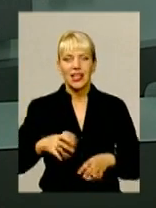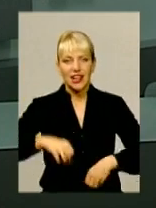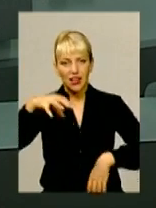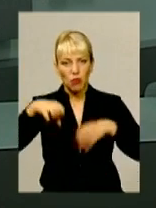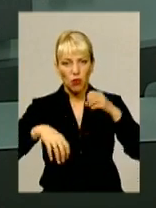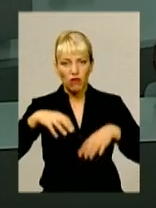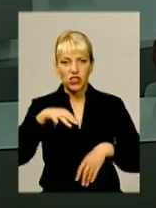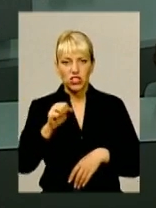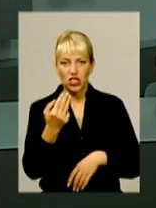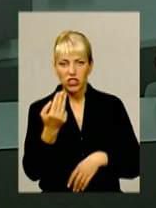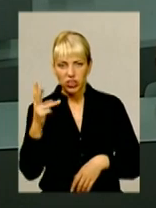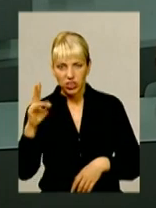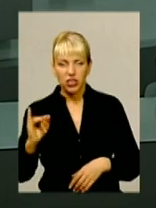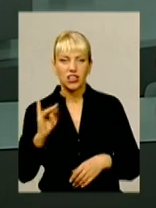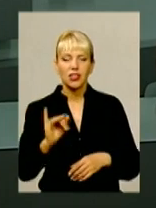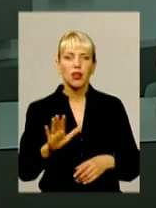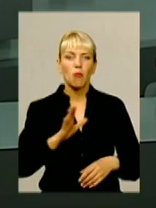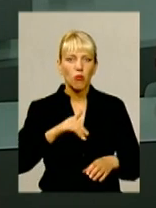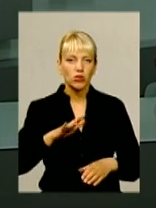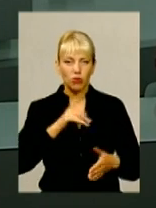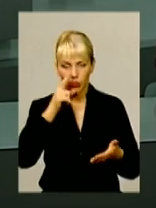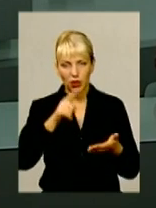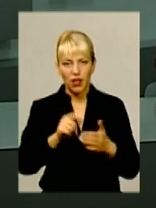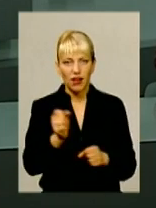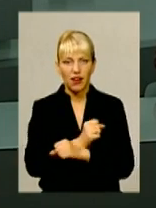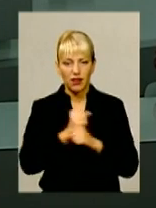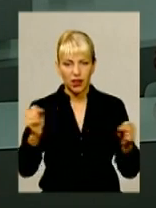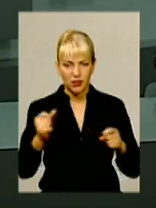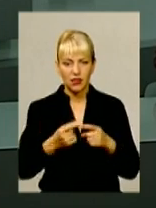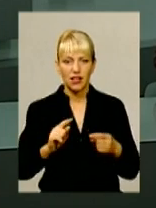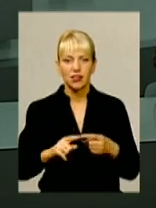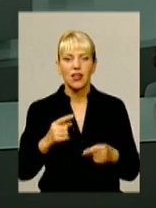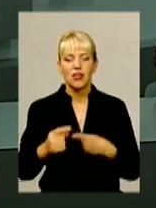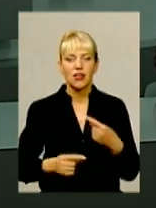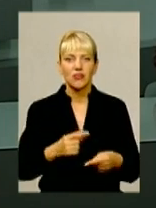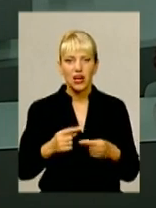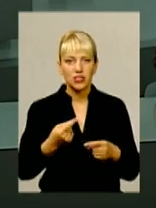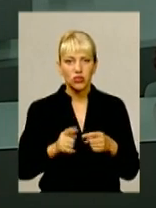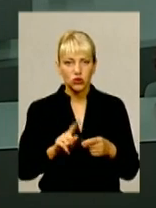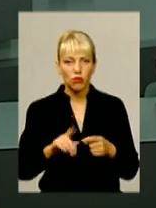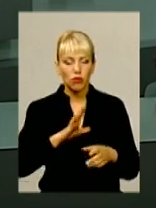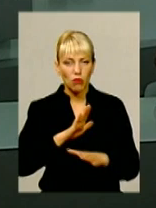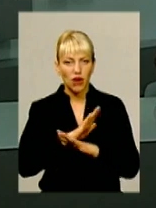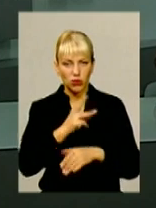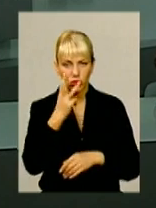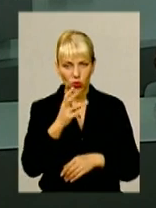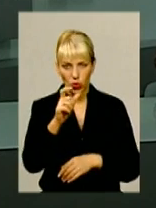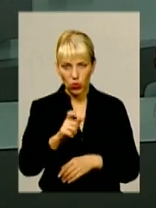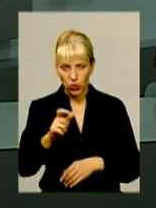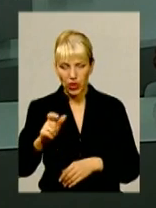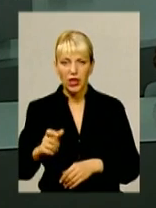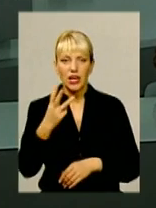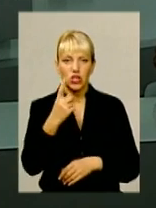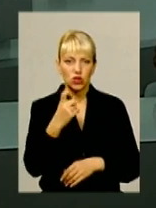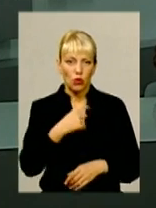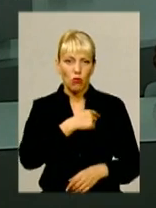правоохоронців полетіла граната. Наслідок вибуху було поранено понад сотню нацгвардійців. Троє з них померли в лікарні. Як оприлюднили